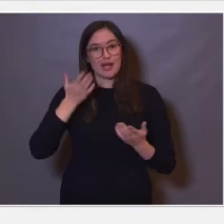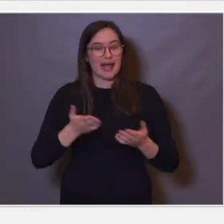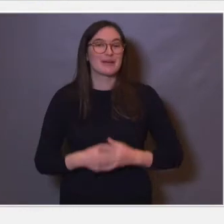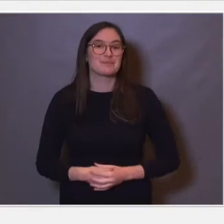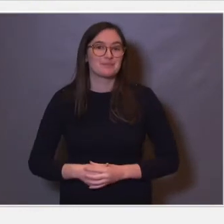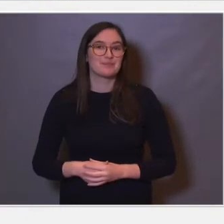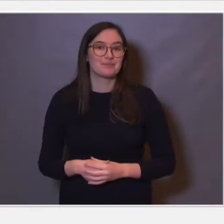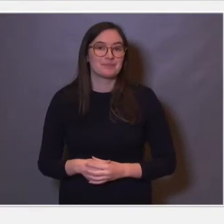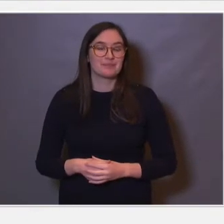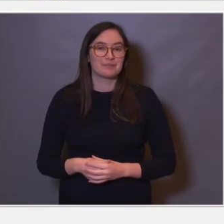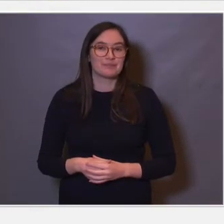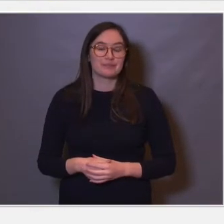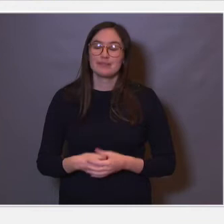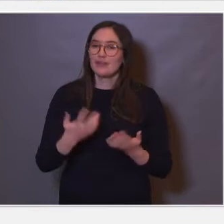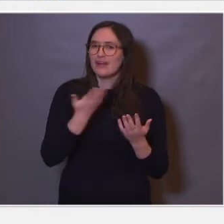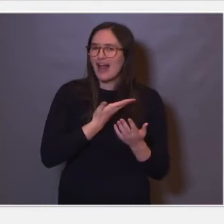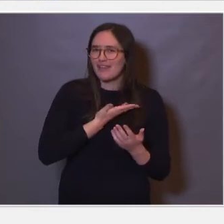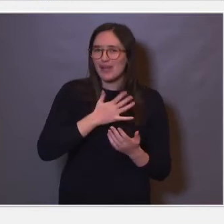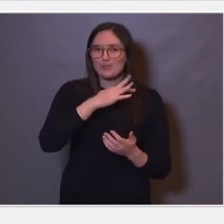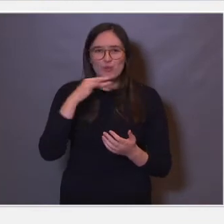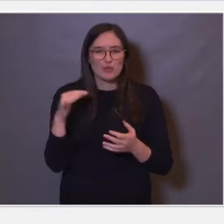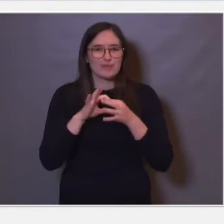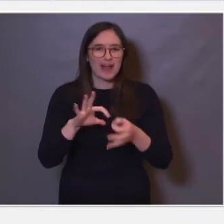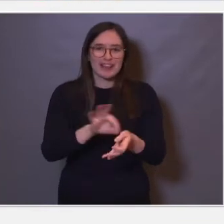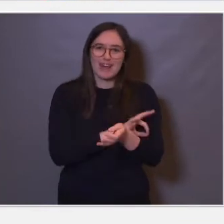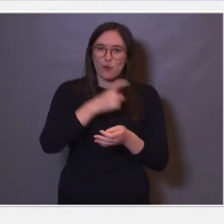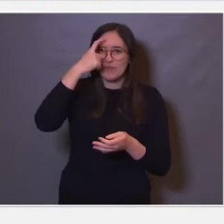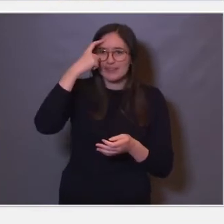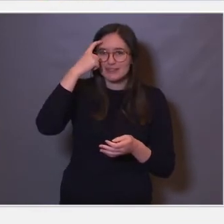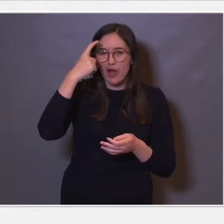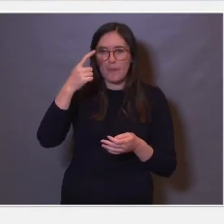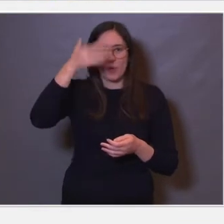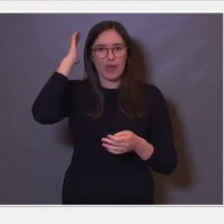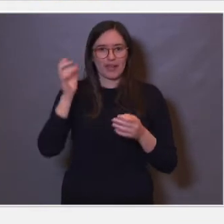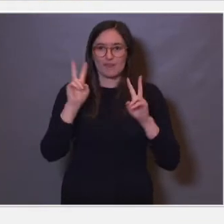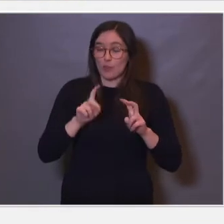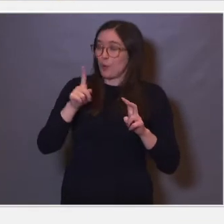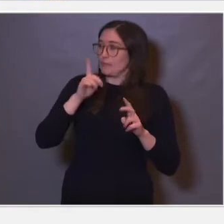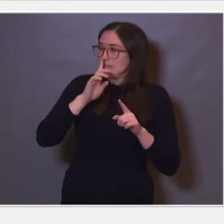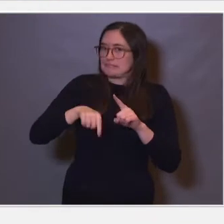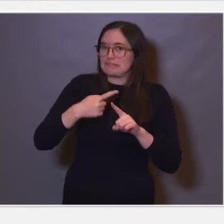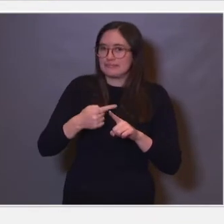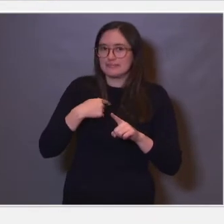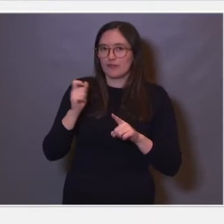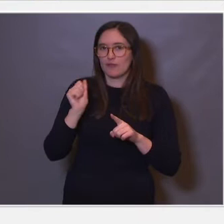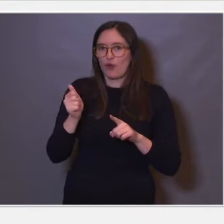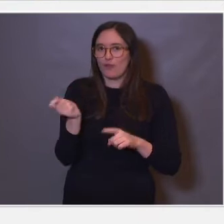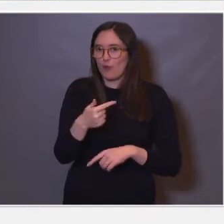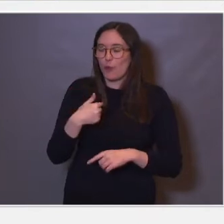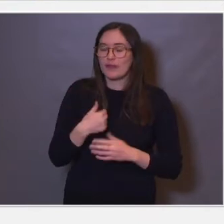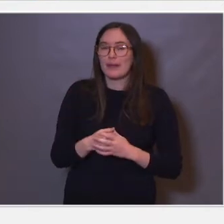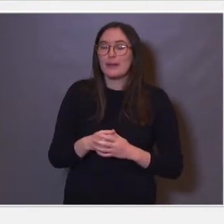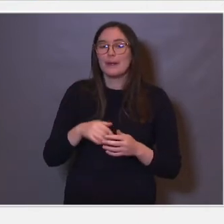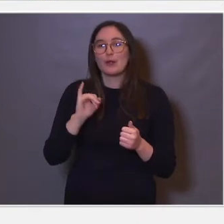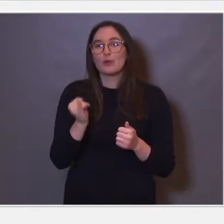Det som er veldig, veldig morsomt nå med neurovitenskap, med hjerneforskning, oi, der gikk det litt for fort, det er det at vi